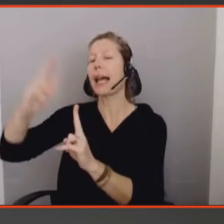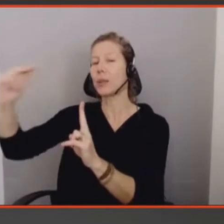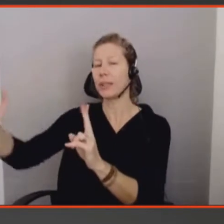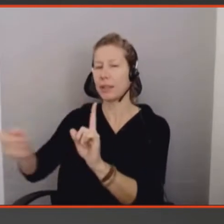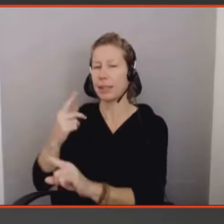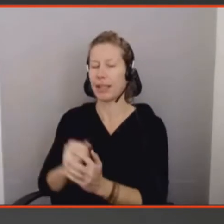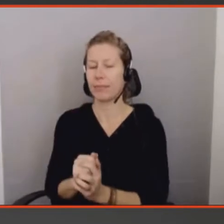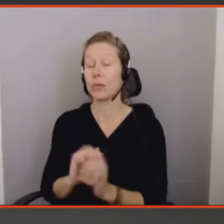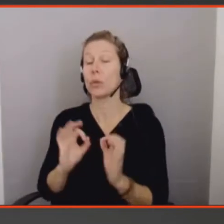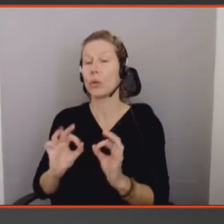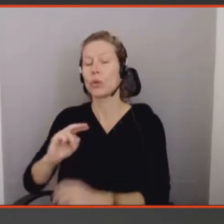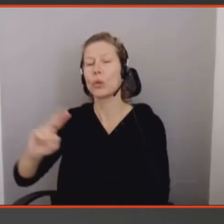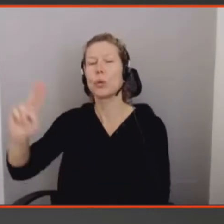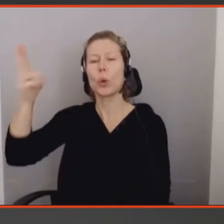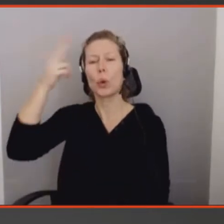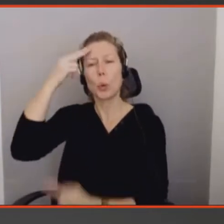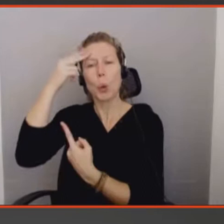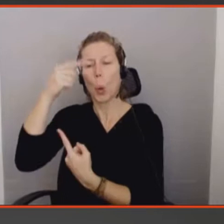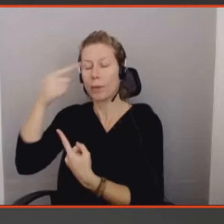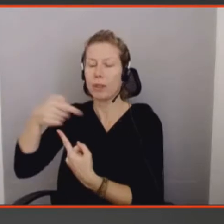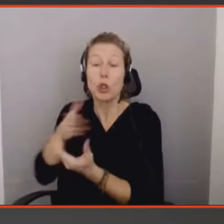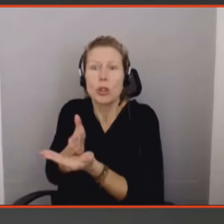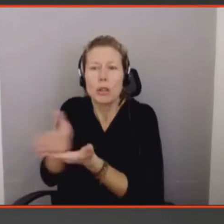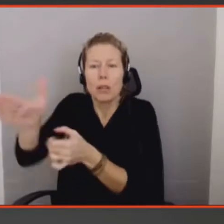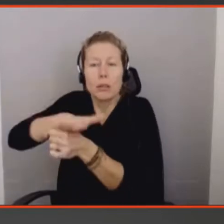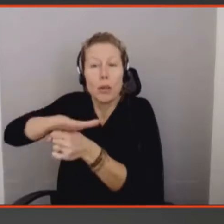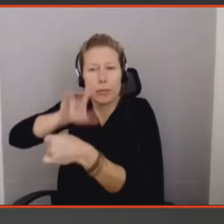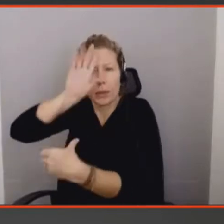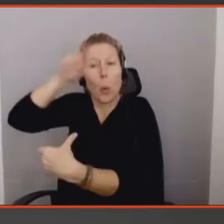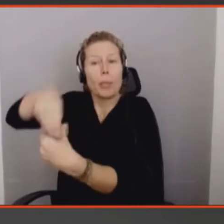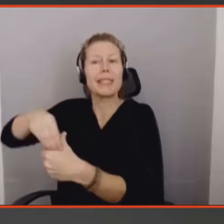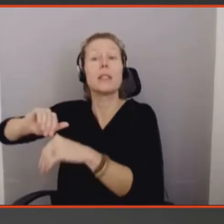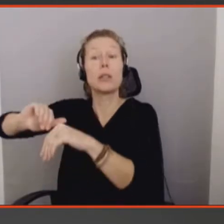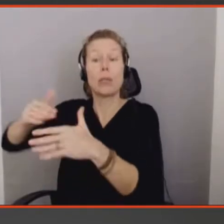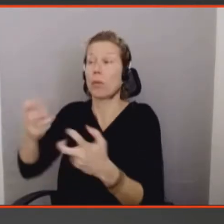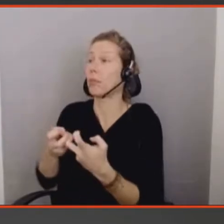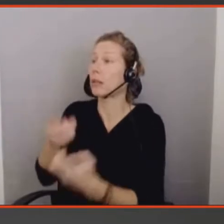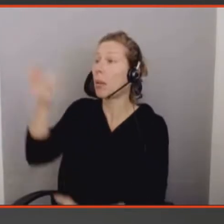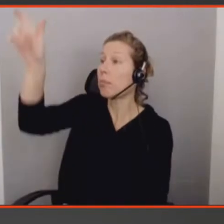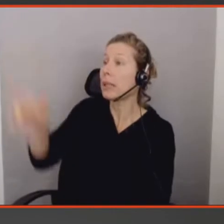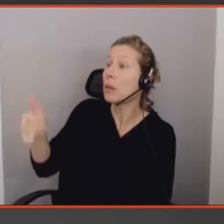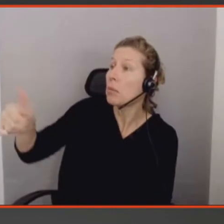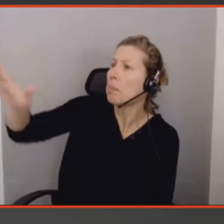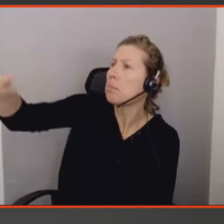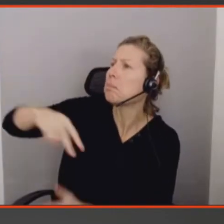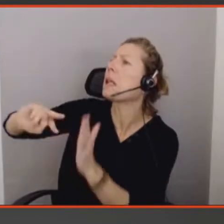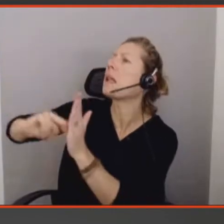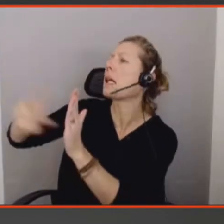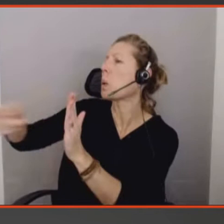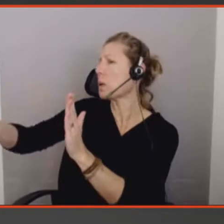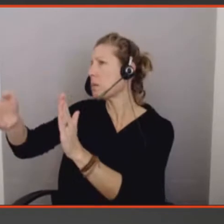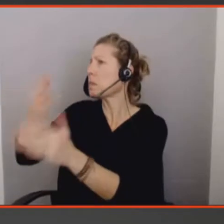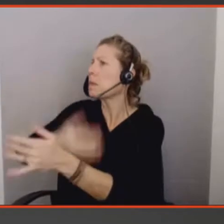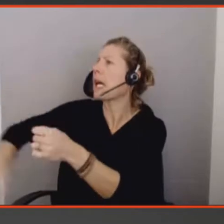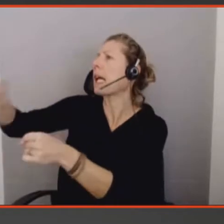notion de meaningfulness, cette notion de sens, à des gens qui doivent concevoir des technologies, qui doivent les vendre, qui doivent les marketer.